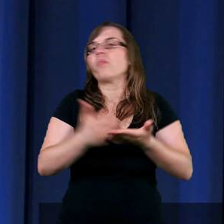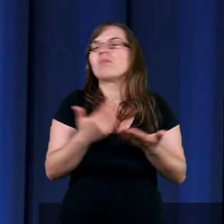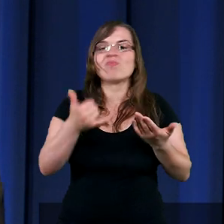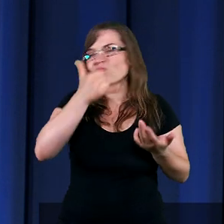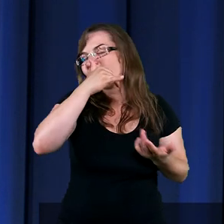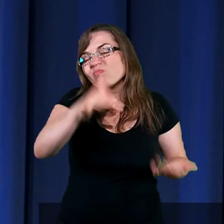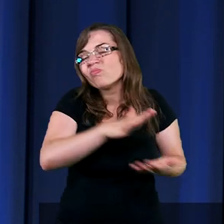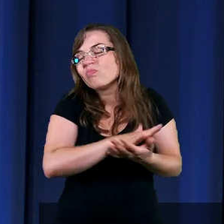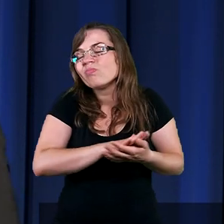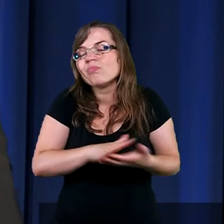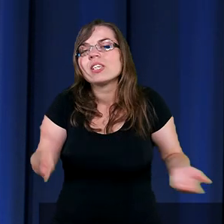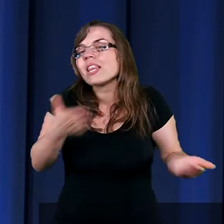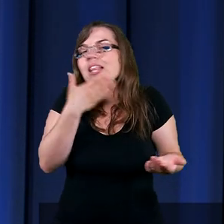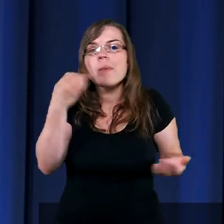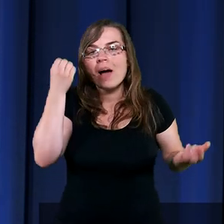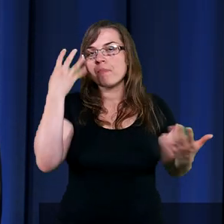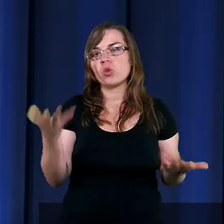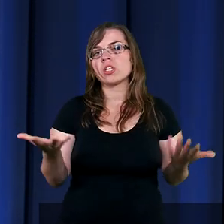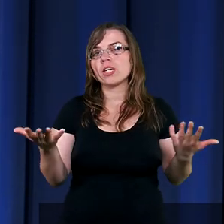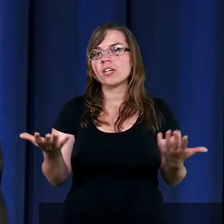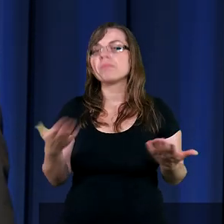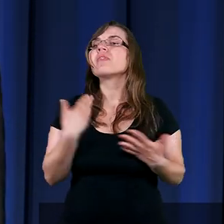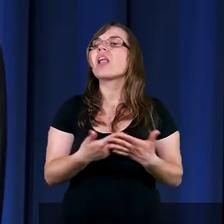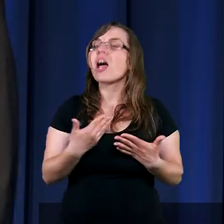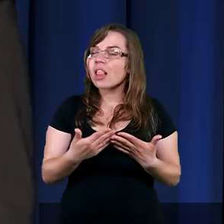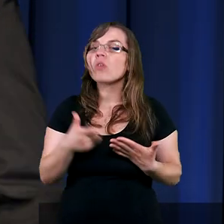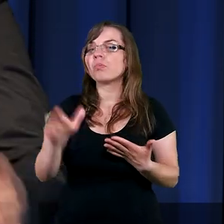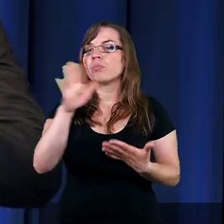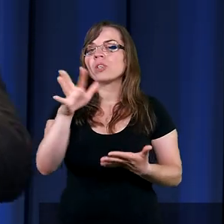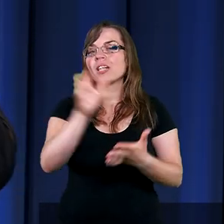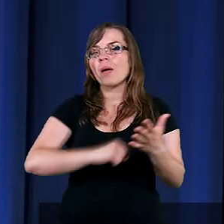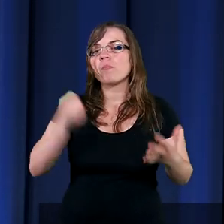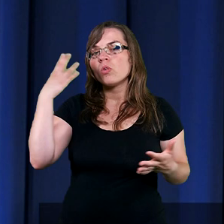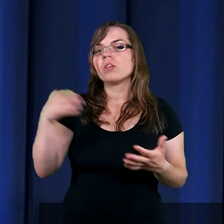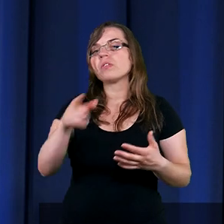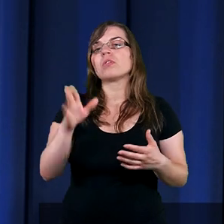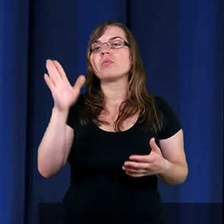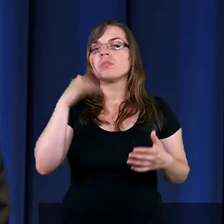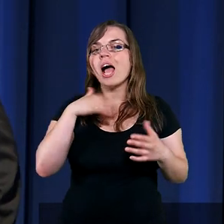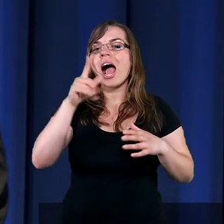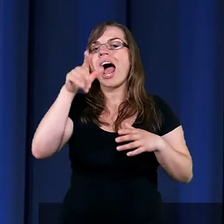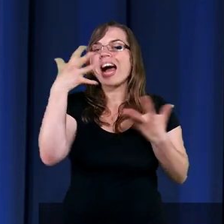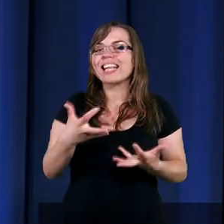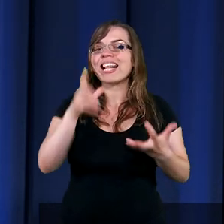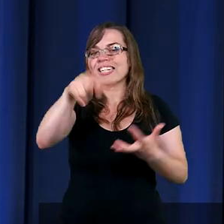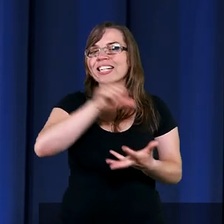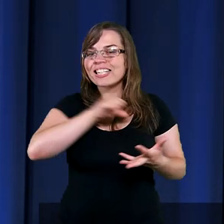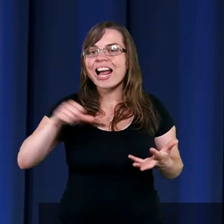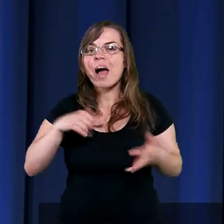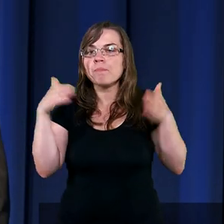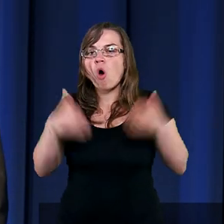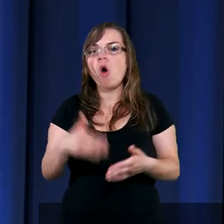Nie ma Mojżesza. Dlatego Pan Bóg zabrał Mojżesza i powiedział, pozwól, że ja cię sam pochowam. Pozwól, że ten